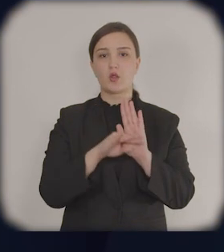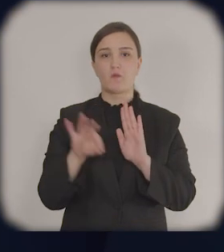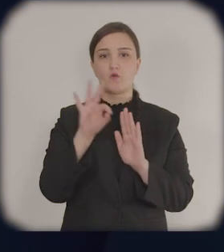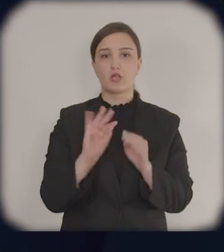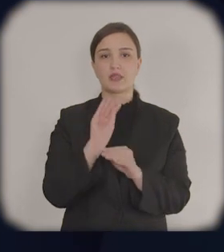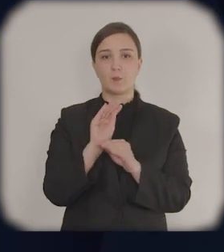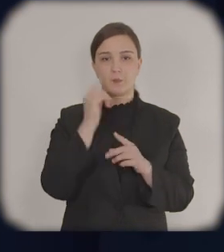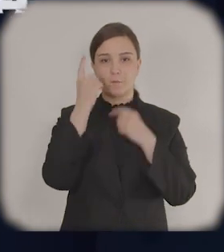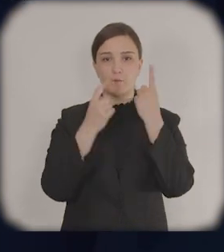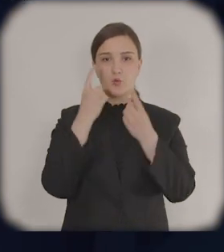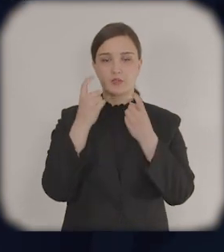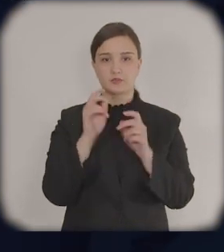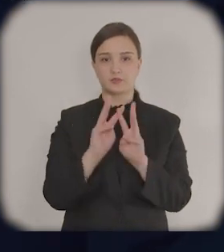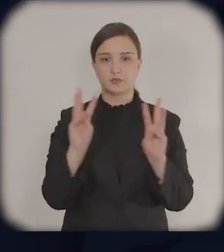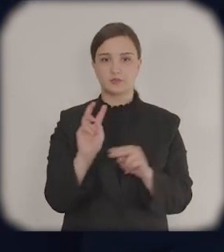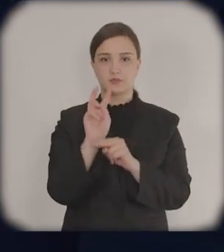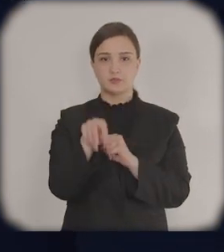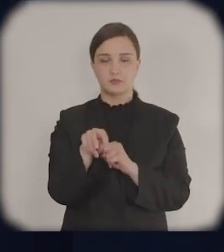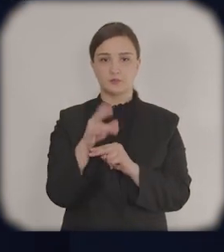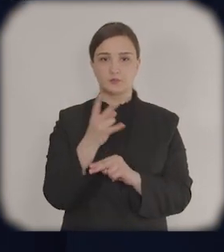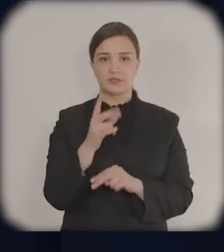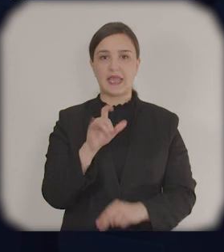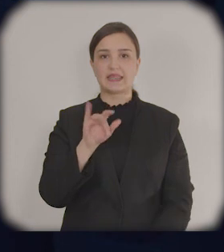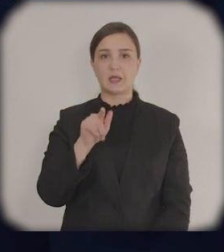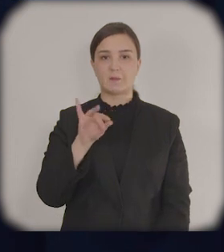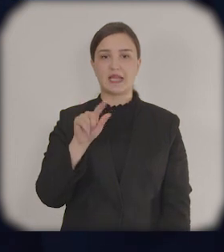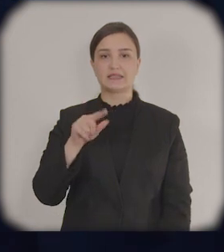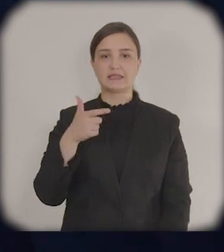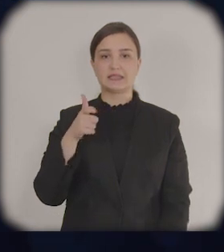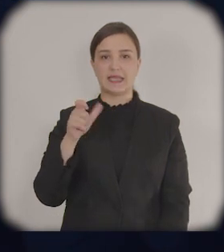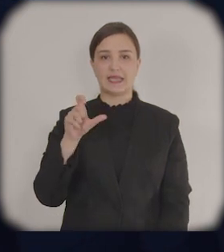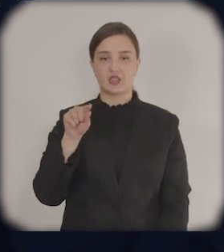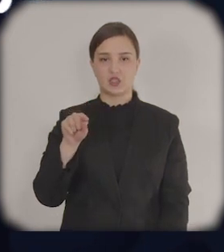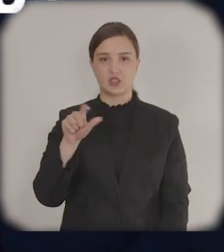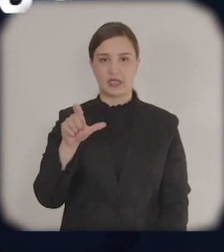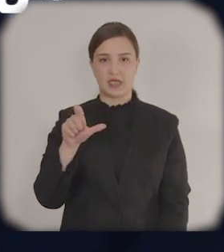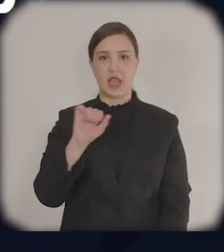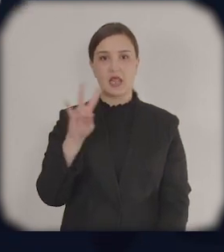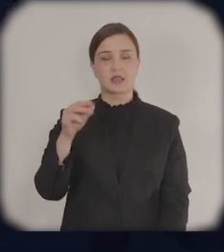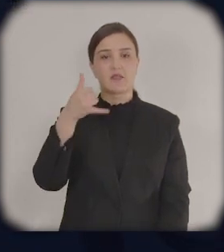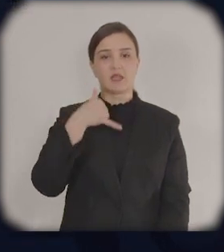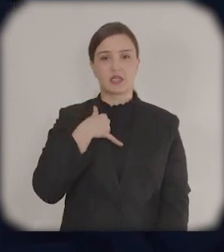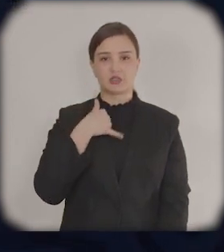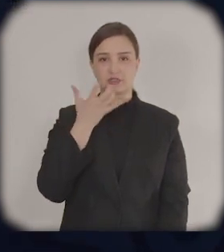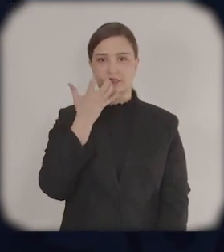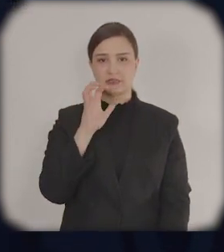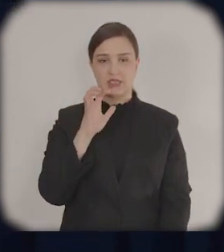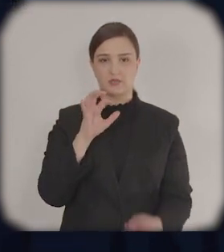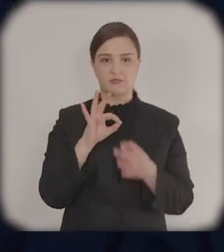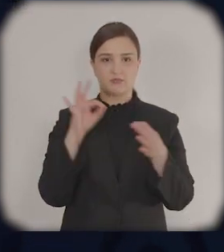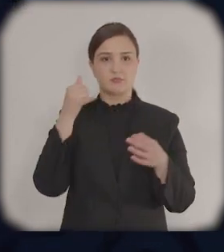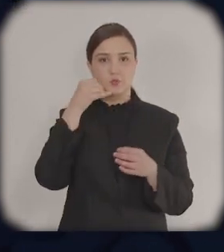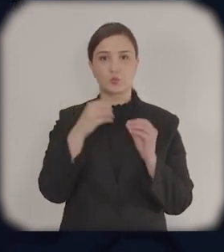haqqında əlavə məlumat üçün enterprise.gov.g web saytına daxil olun və ya 15